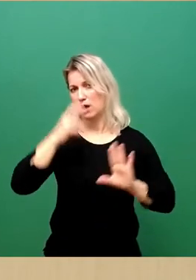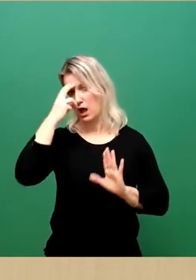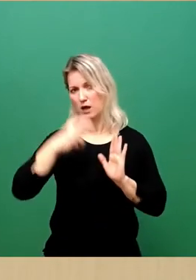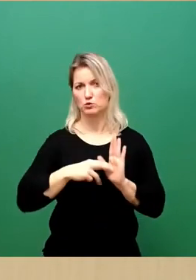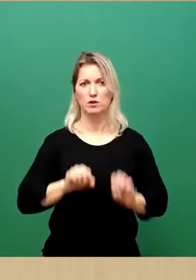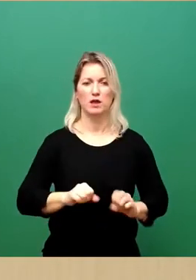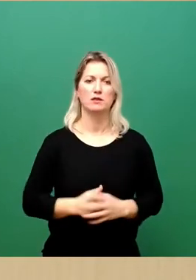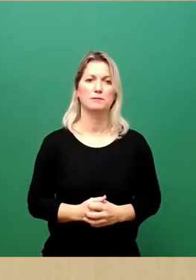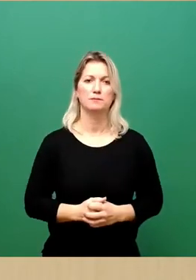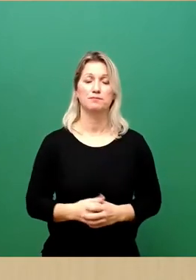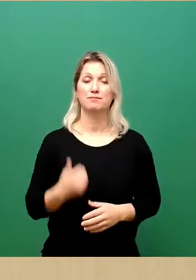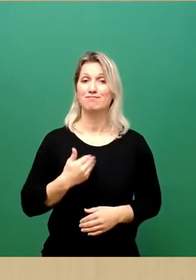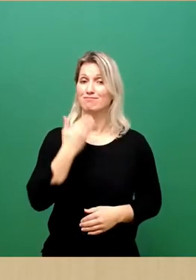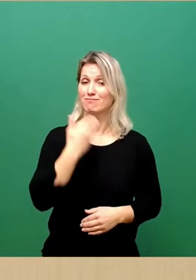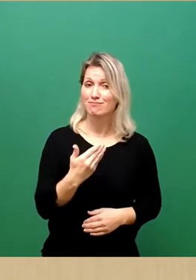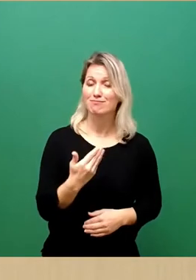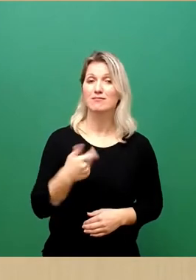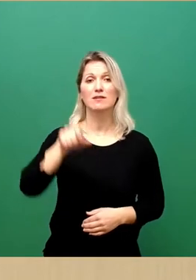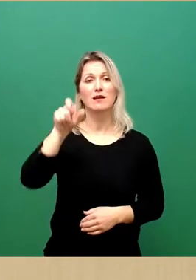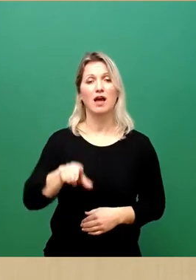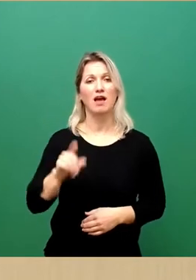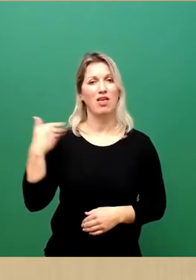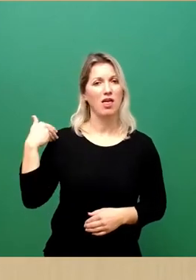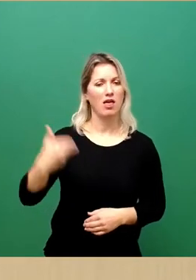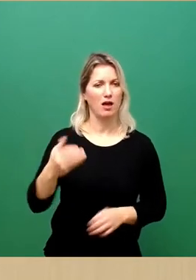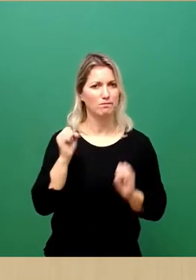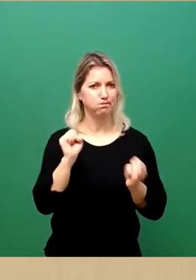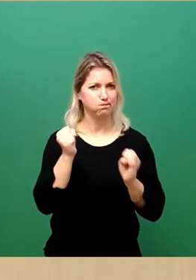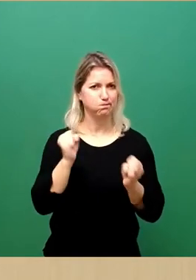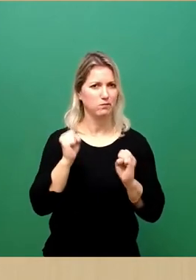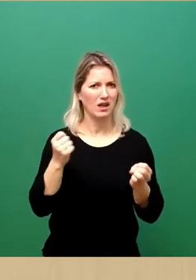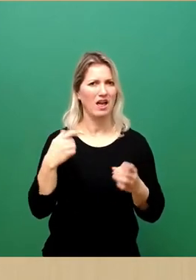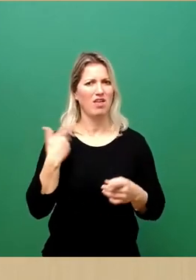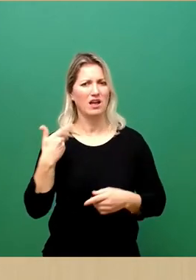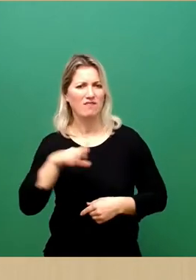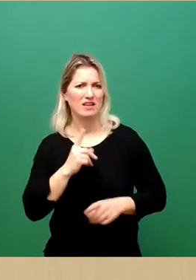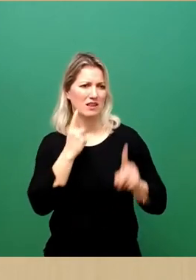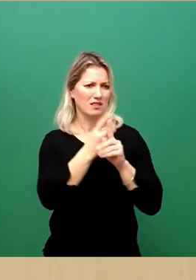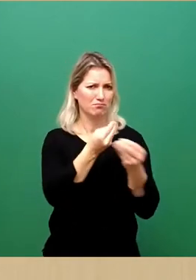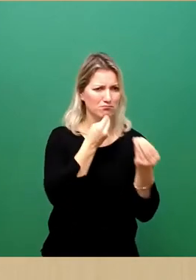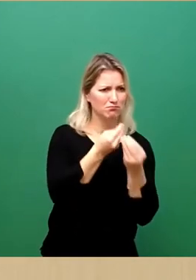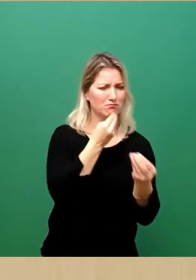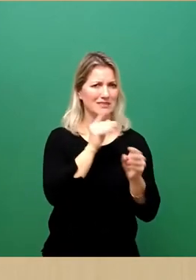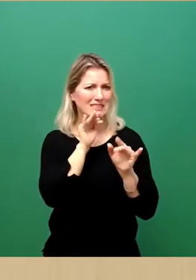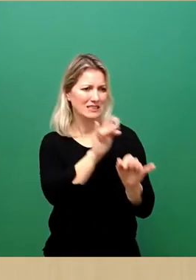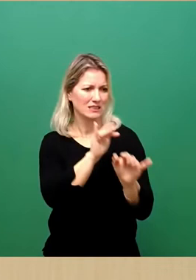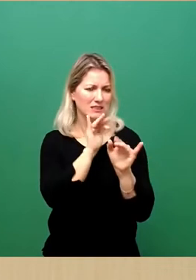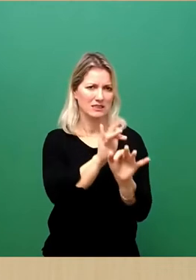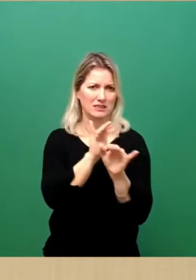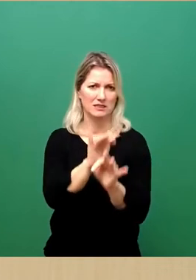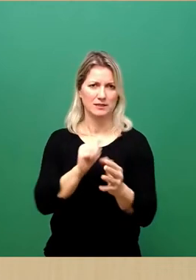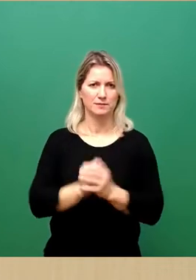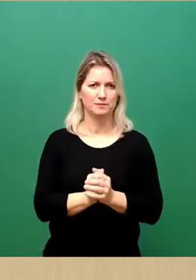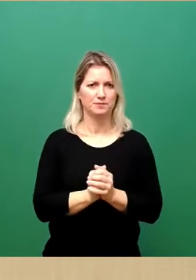bei den PetentInnen, die unermüdlich präsent waren, die Gespräche geführt haben, Überzeugungsarbeit geleistet haben. Natürlich bei allen